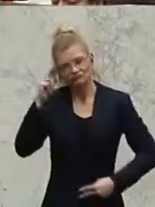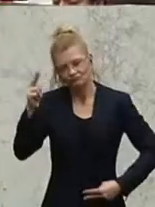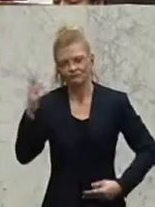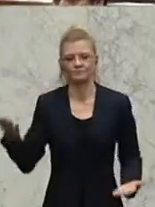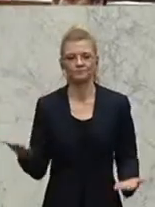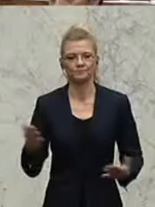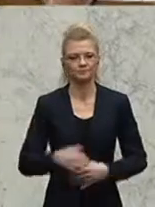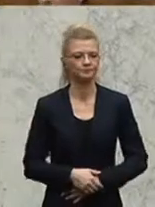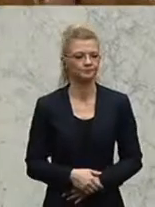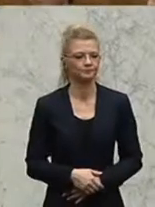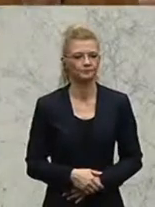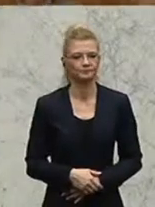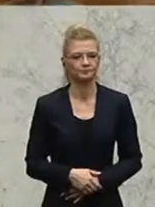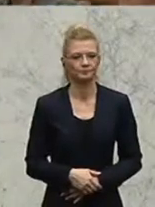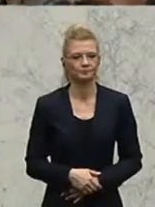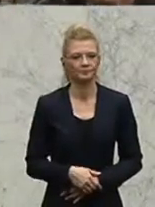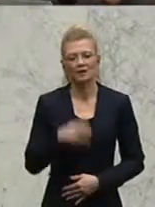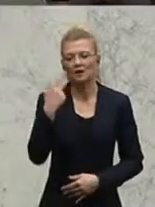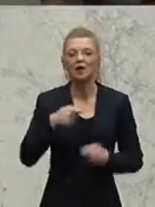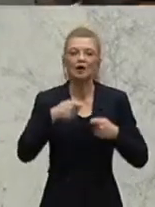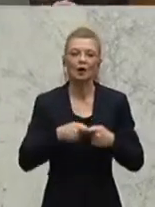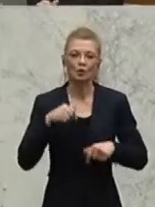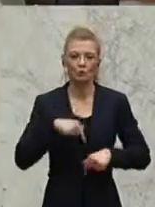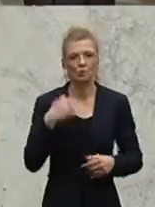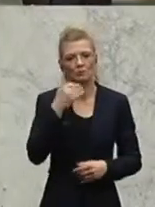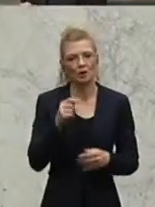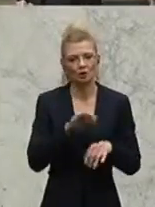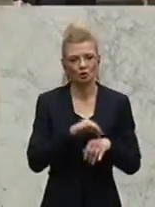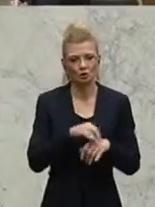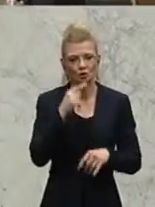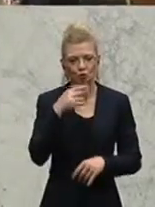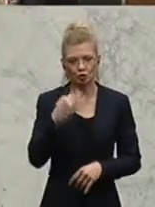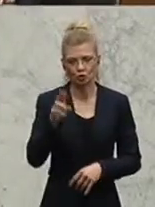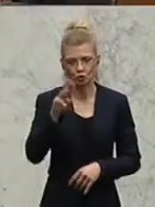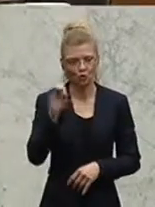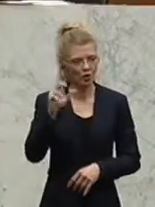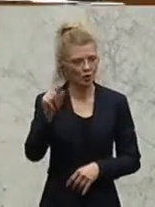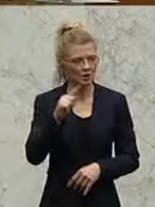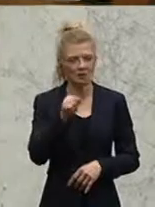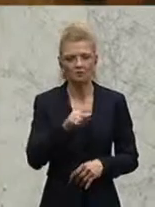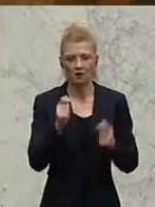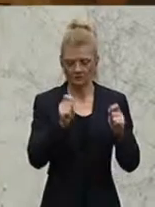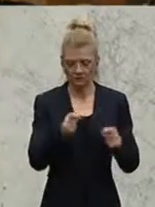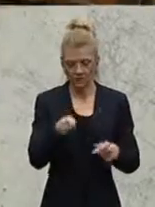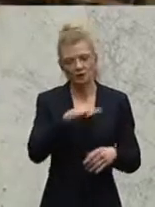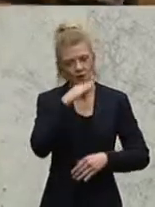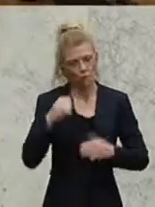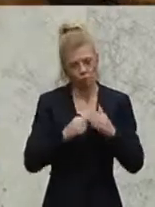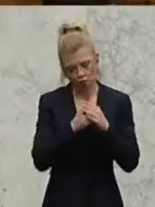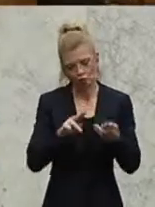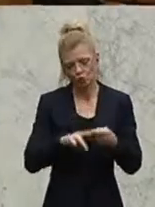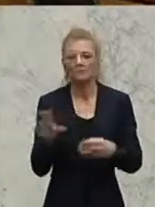Personelle Autonomie an allen Schulstandorten fordert Matthias Strolz von den NEOS. Gute Schule findet dort statt, wo es gute Lehrer gäbe.